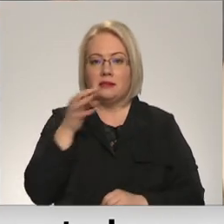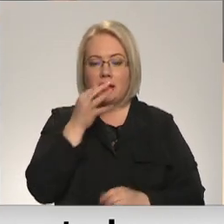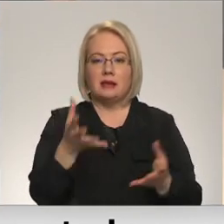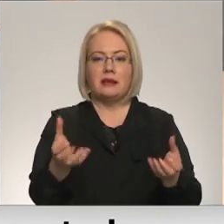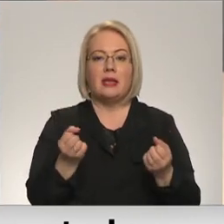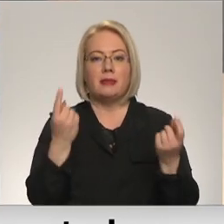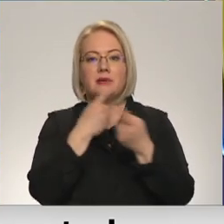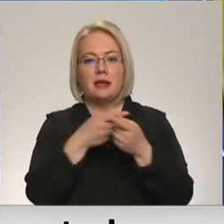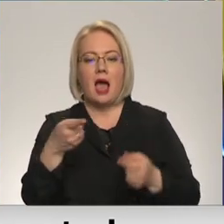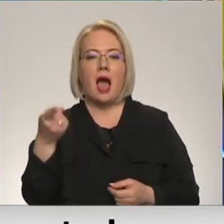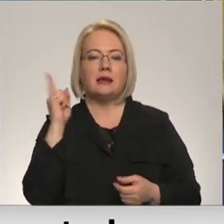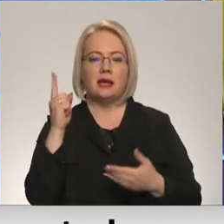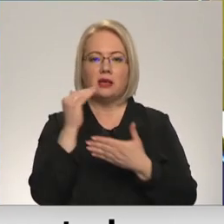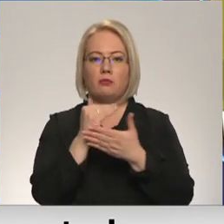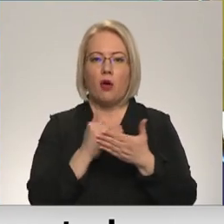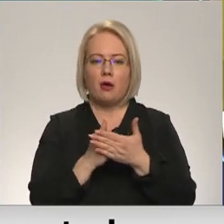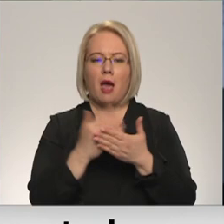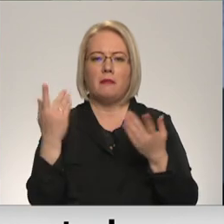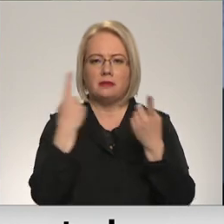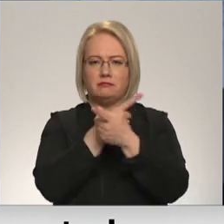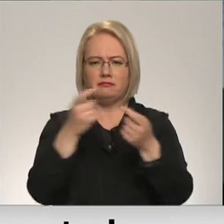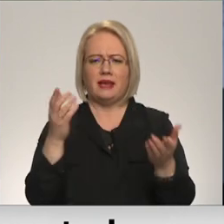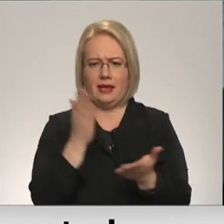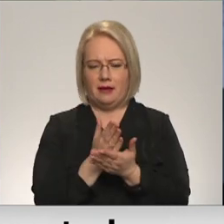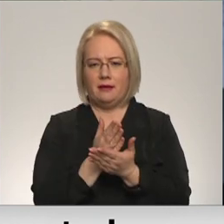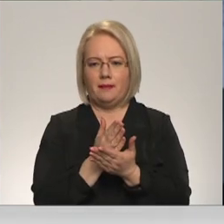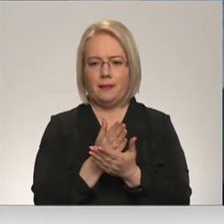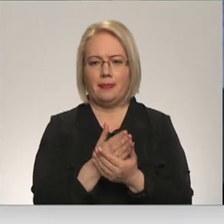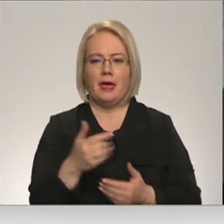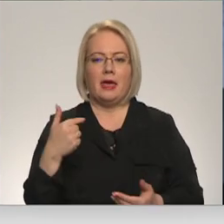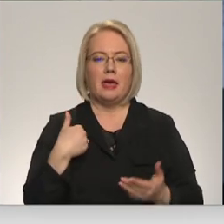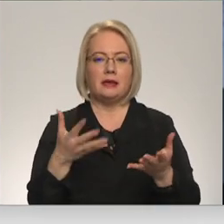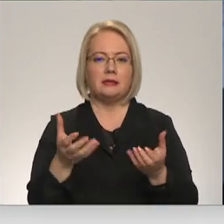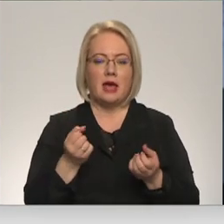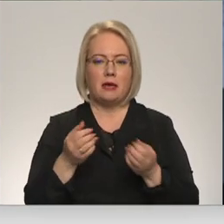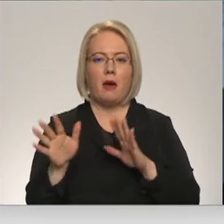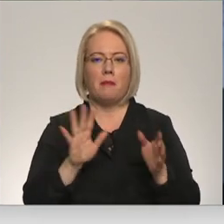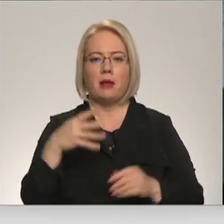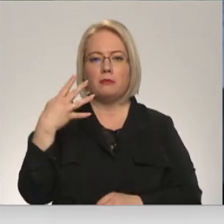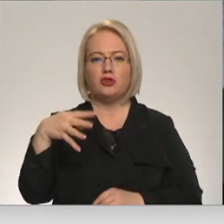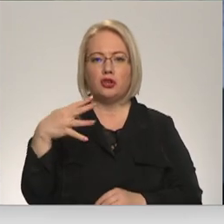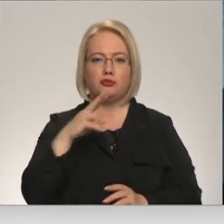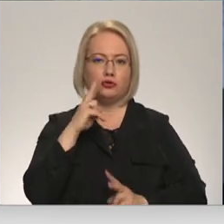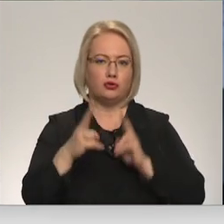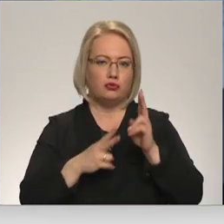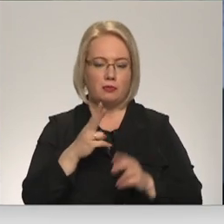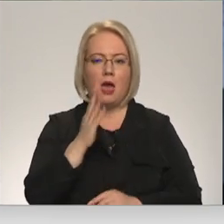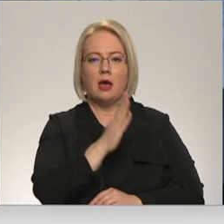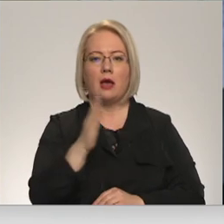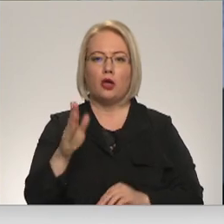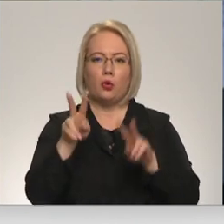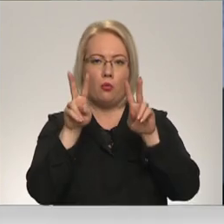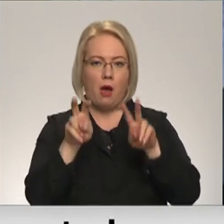ziņas, ka aizliegtie kanāli joprojām ir apraidē. Es saņēmu 40 sūdzības. Es katru no tām